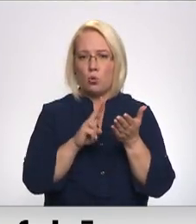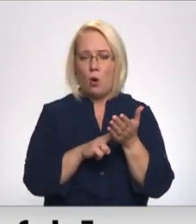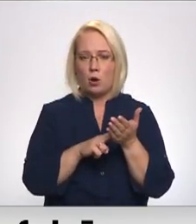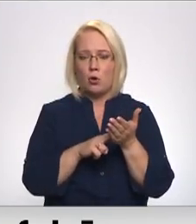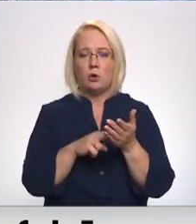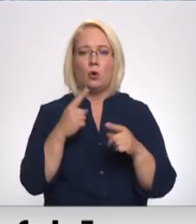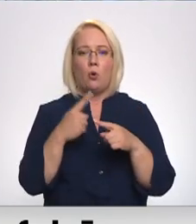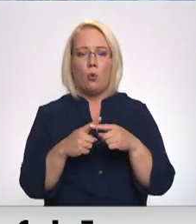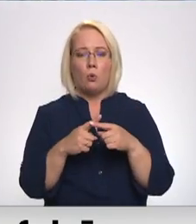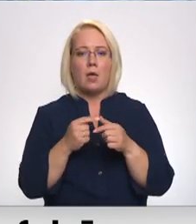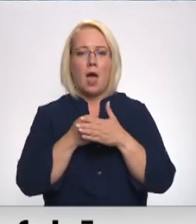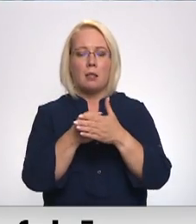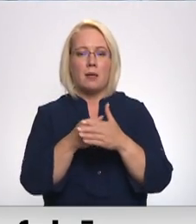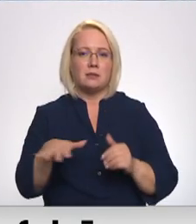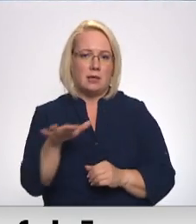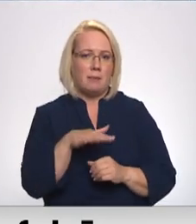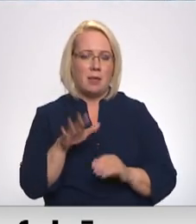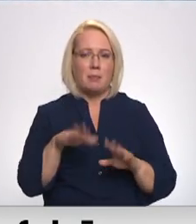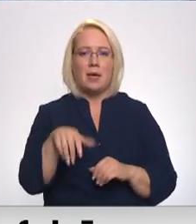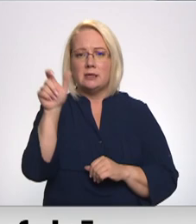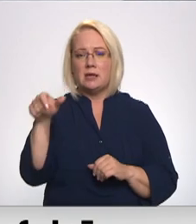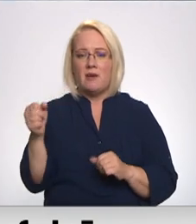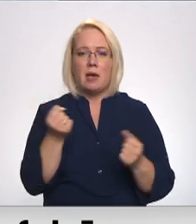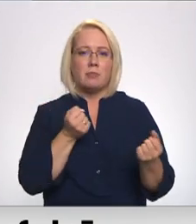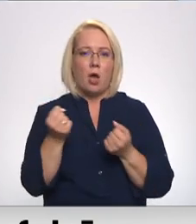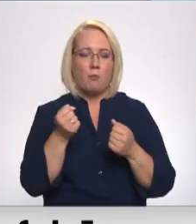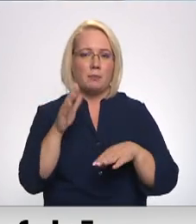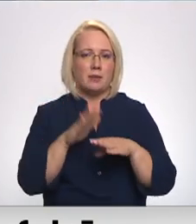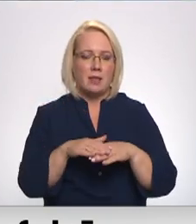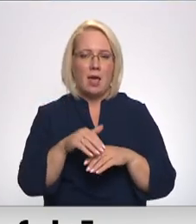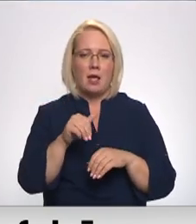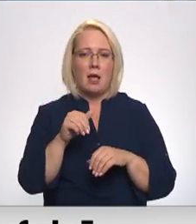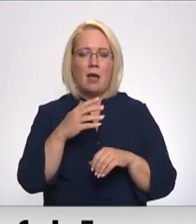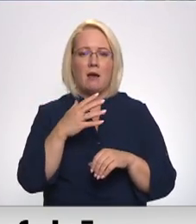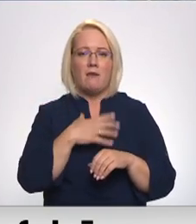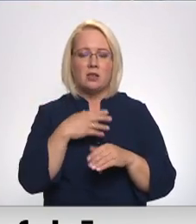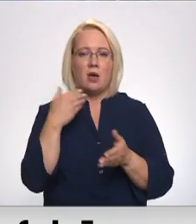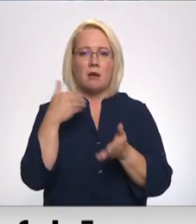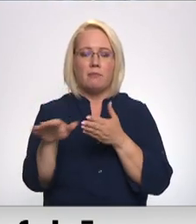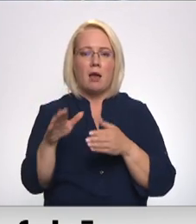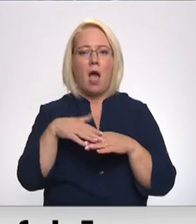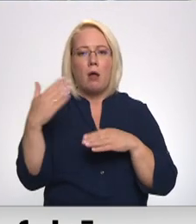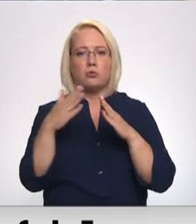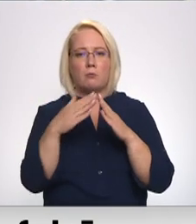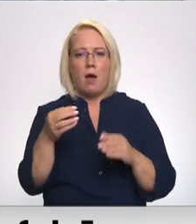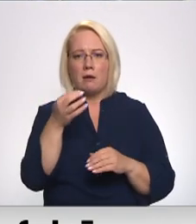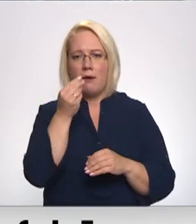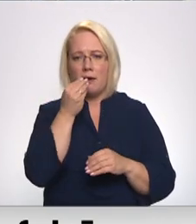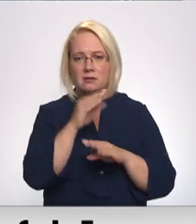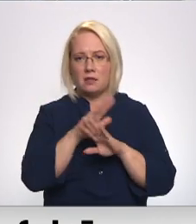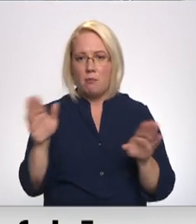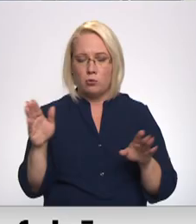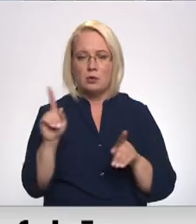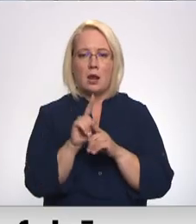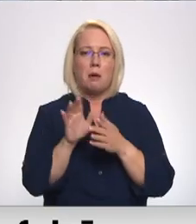atbalsts mājasēniecībām, lai cilvēkiem taupības nolūkos nenāktos pilnīgi atteikties no paraduma ēstārpus mājas. Izskan arī